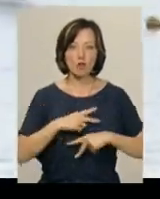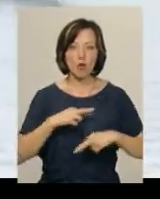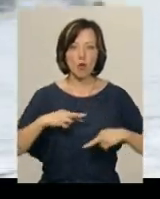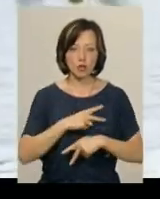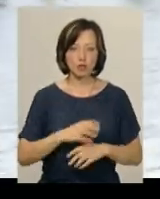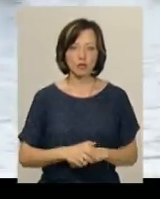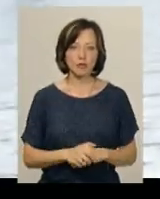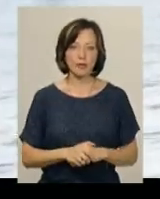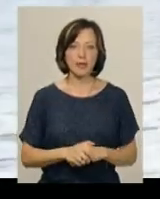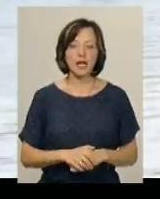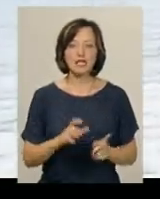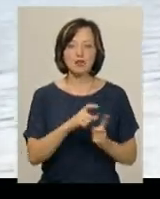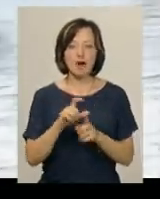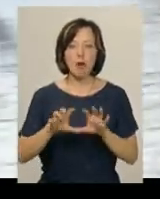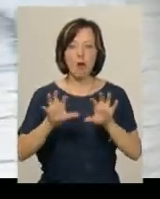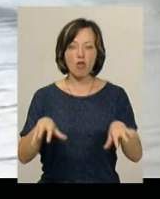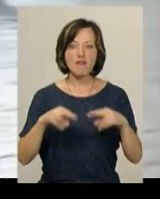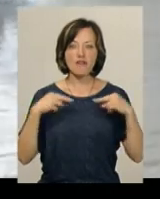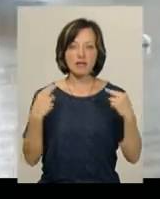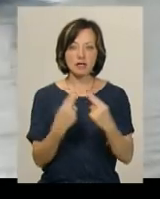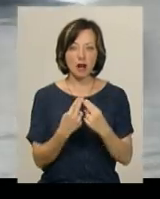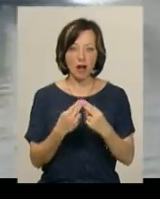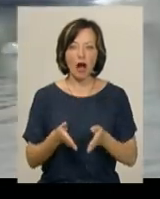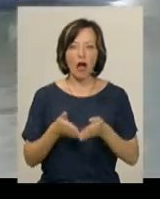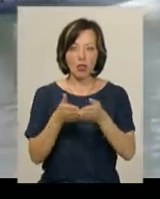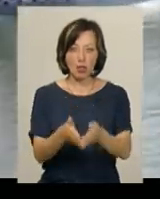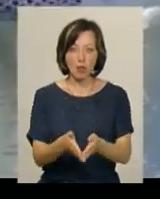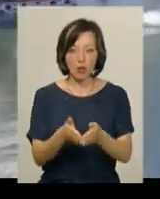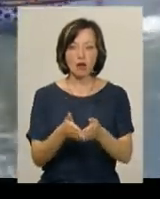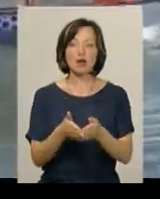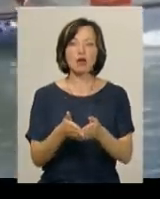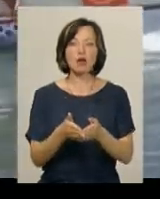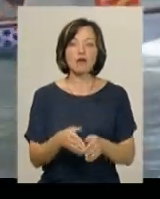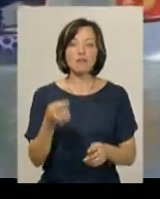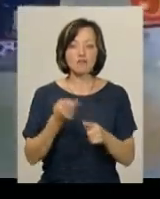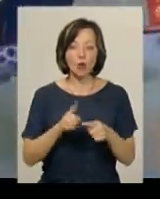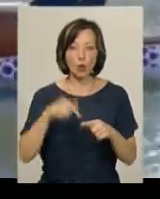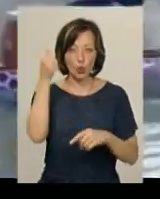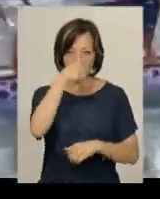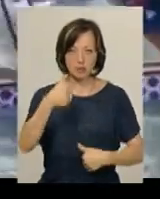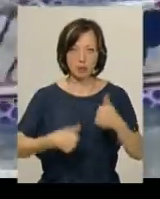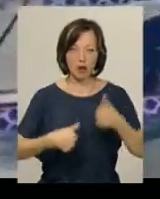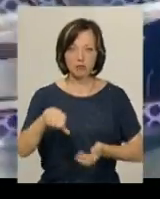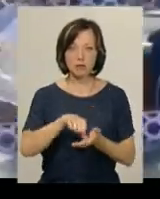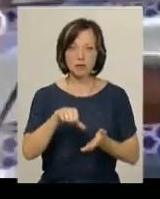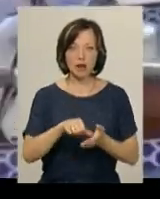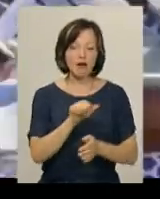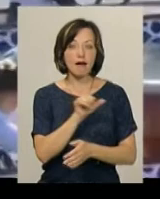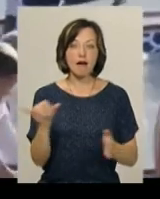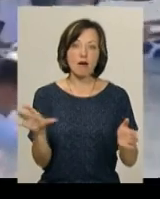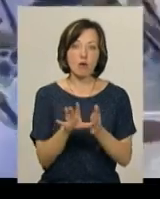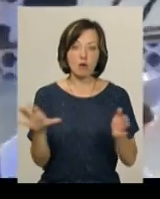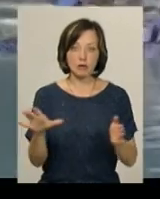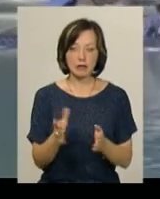в місті Сегет. За словами голови Федерації Каної Хмельницької області Віктора Флерчука, у цьогорічних змаганнях бере участь рекордна